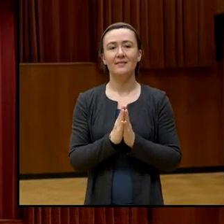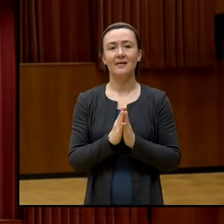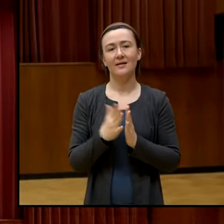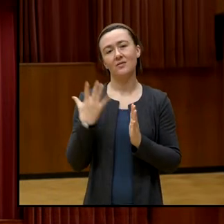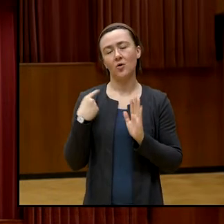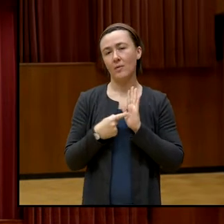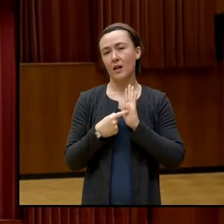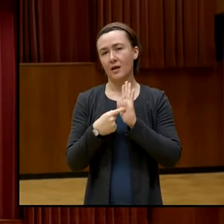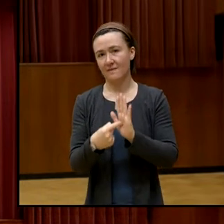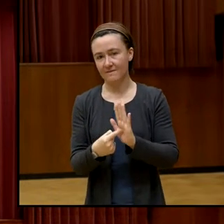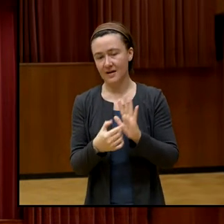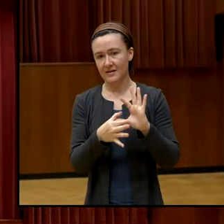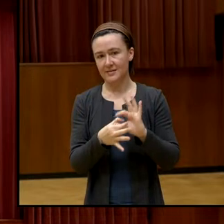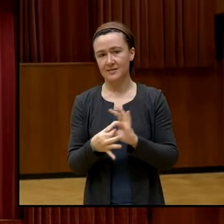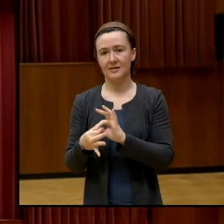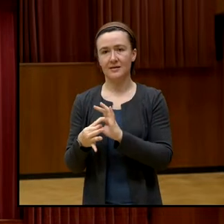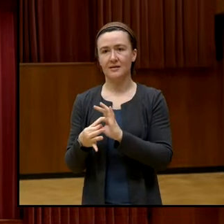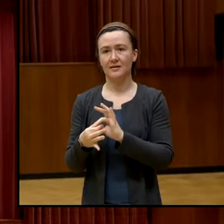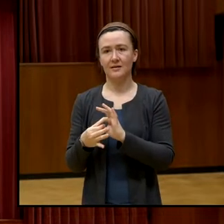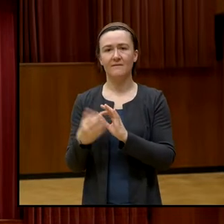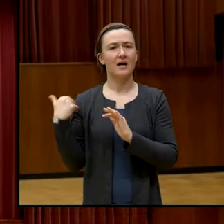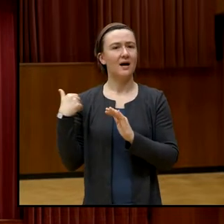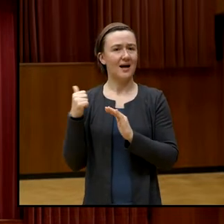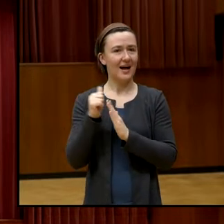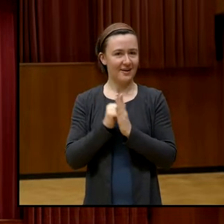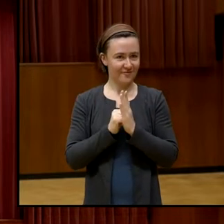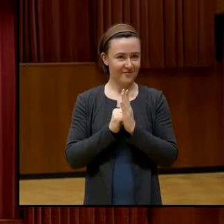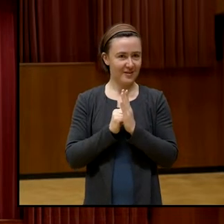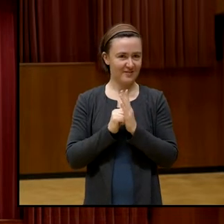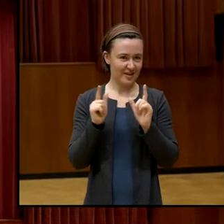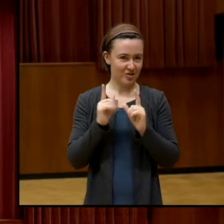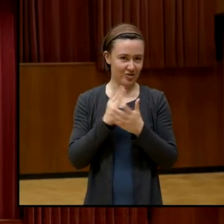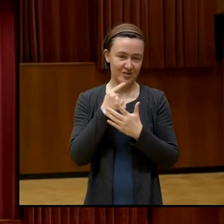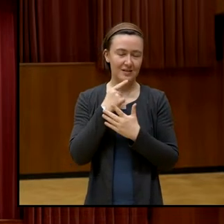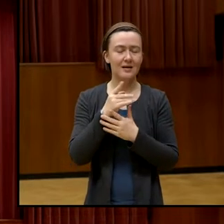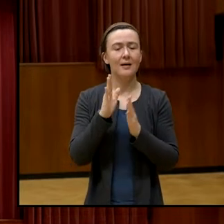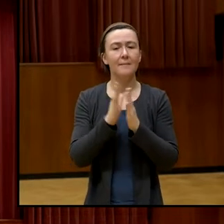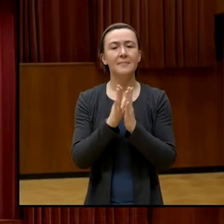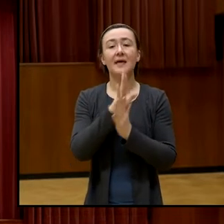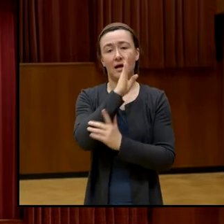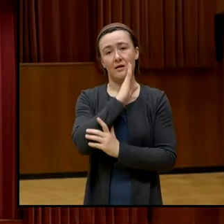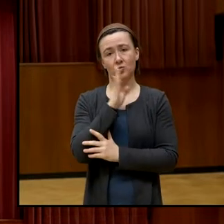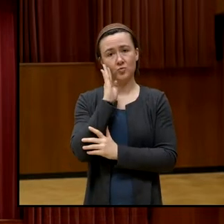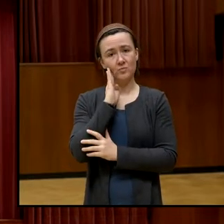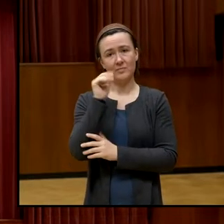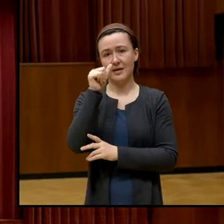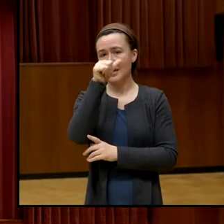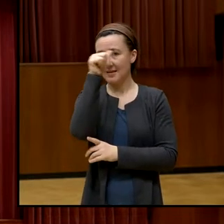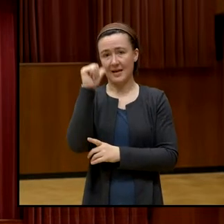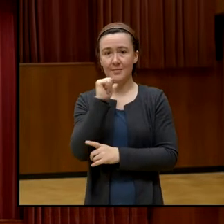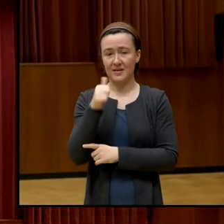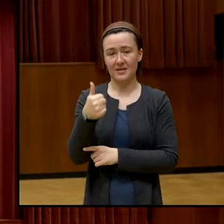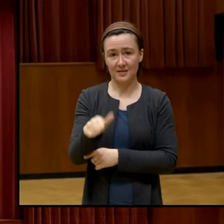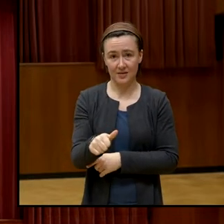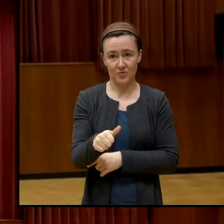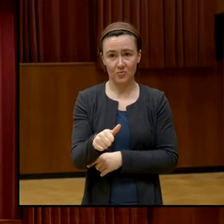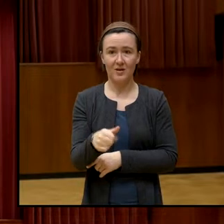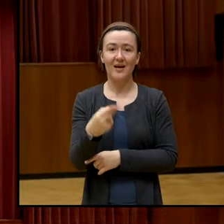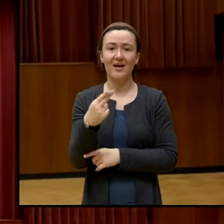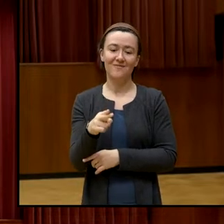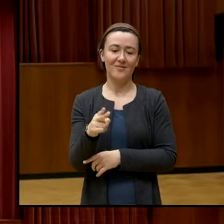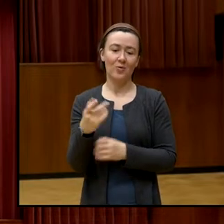Hinweis zu Beginn der Veranstaltung. Alles anonym, weil aus Datenschutzgründen, wir haben einen Livestream.